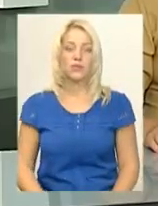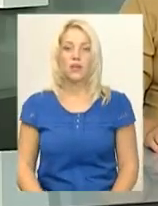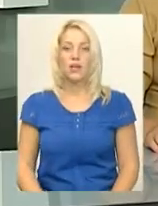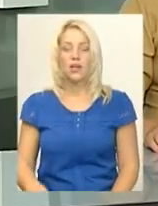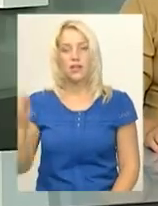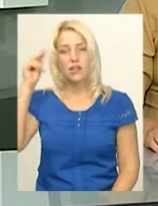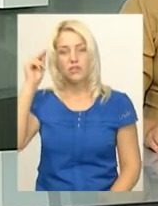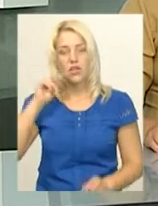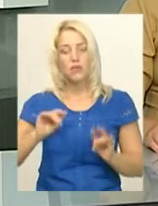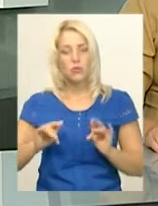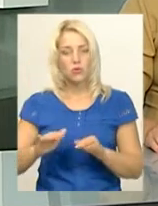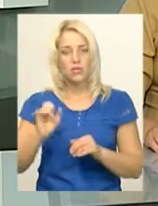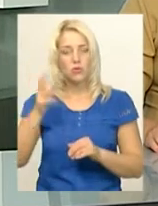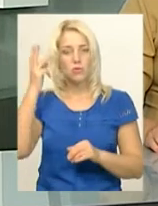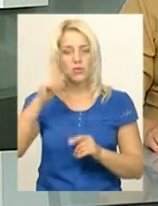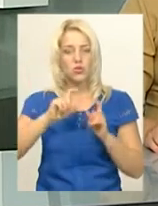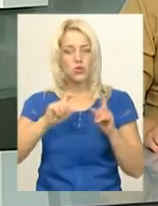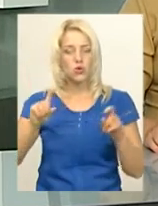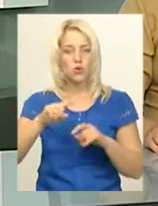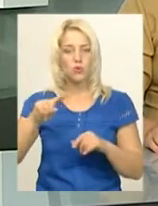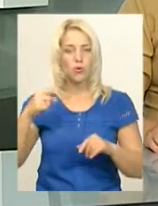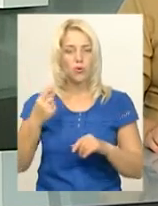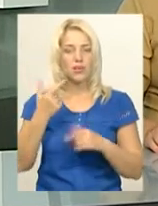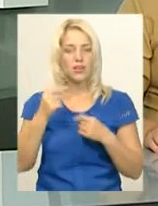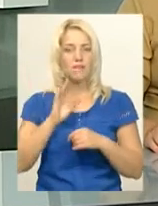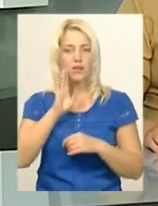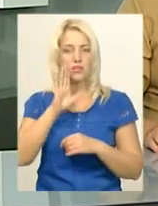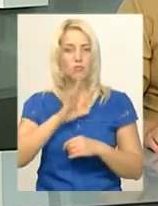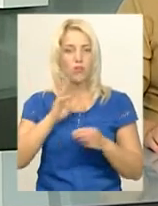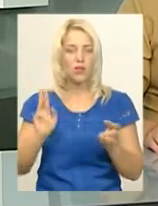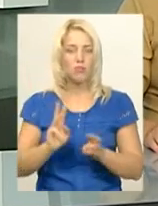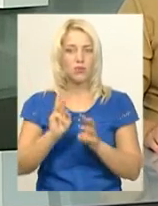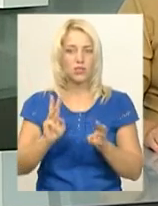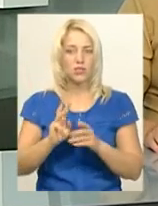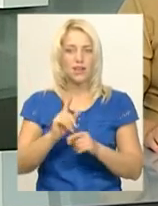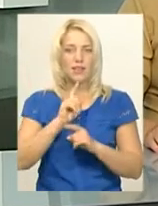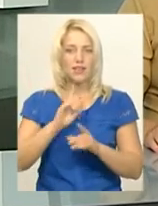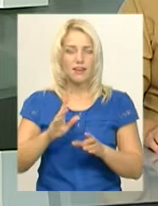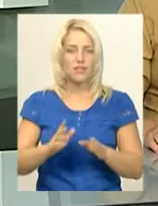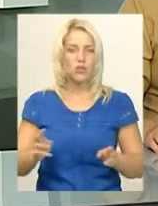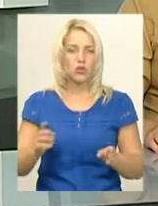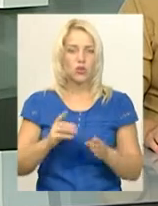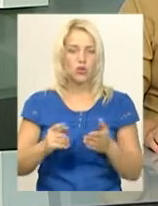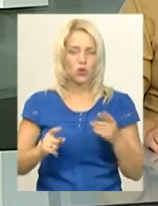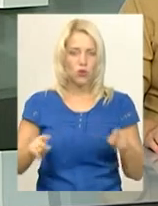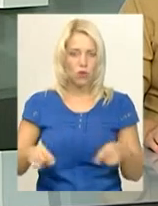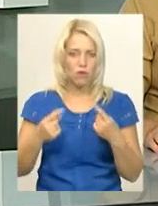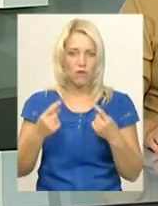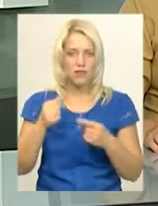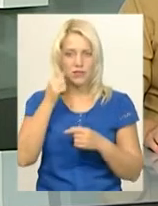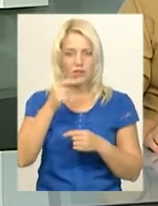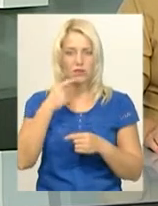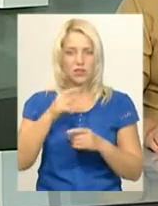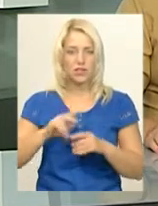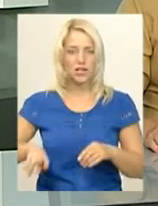Навчальний процес у Хмельницькій школі номер один, де вранці сталася пожежа, не відновлять. Завтра про це повідомила директор навчального закладу Олена